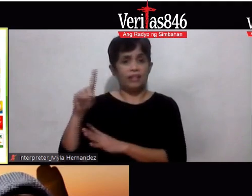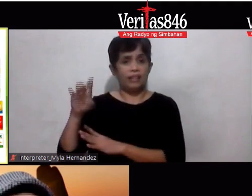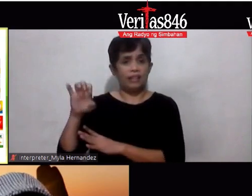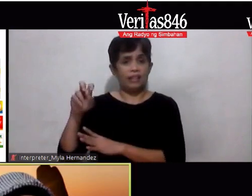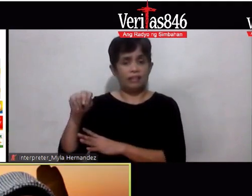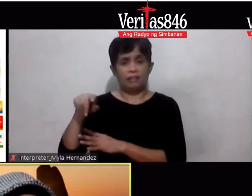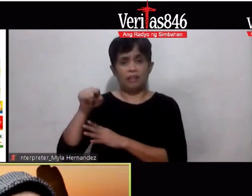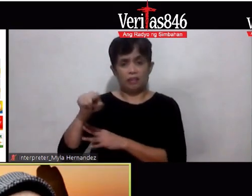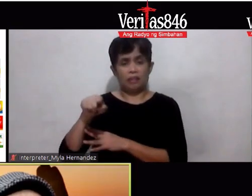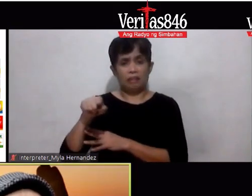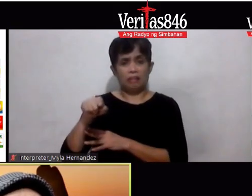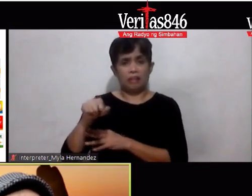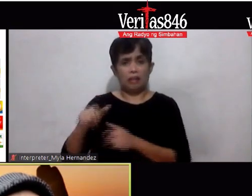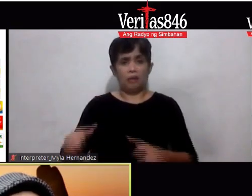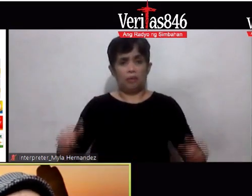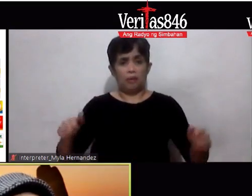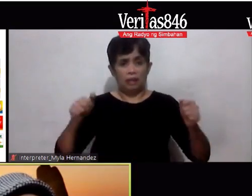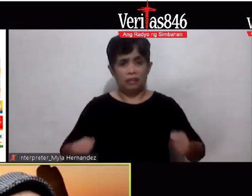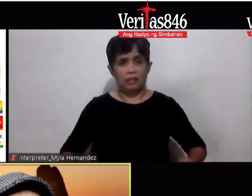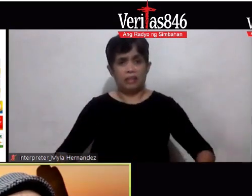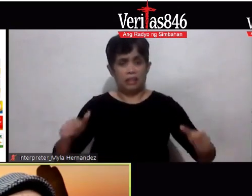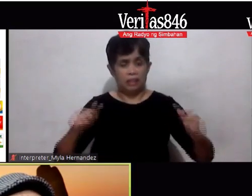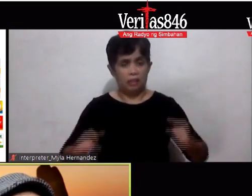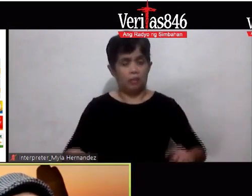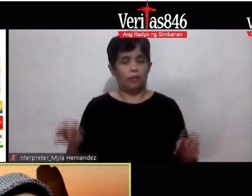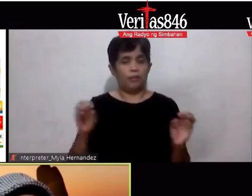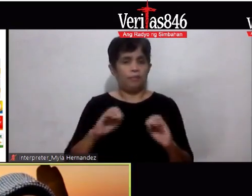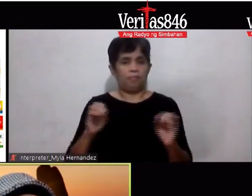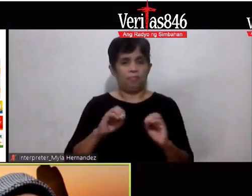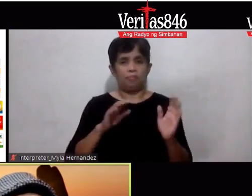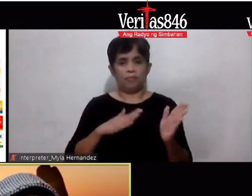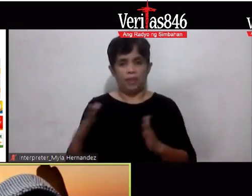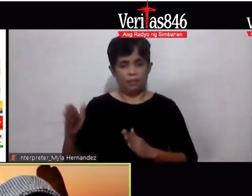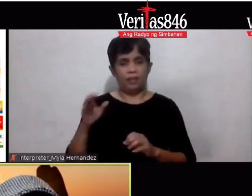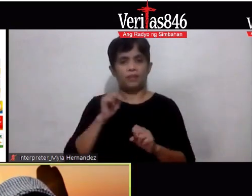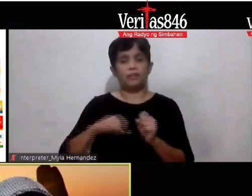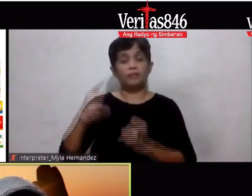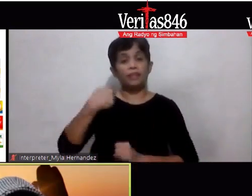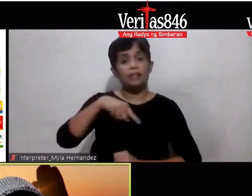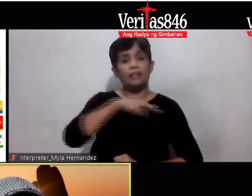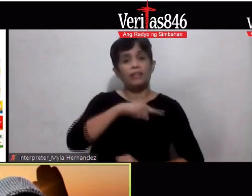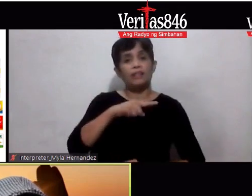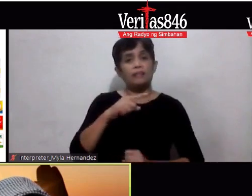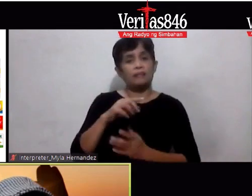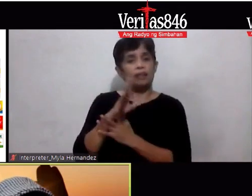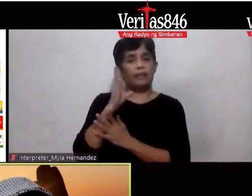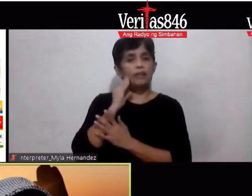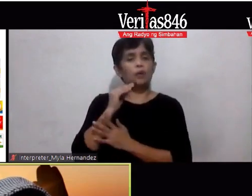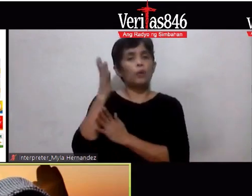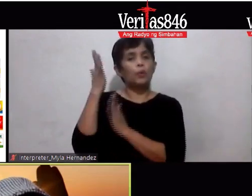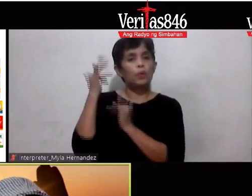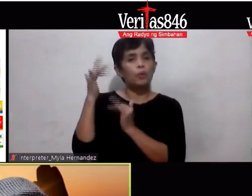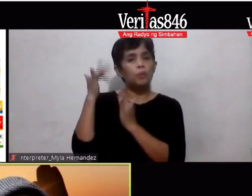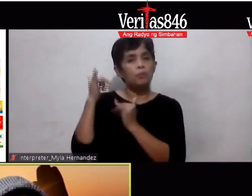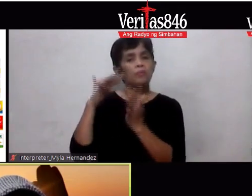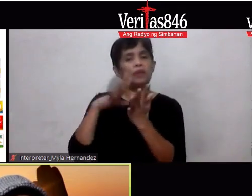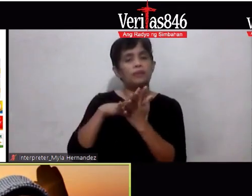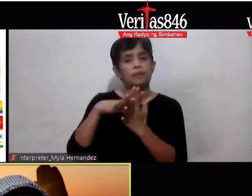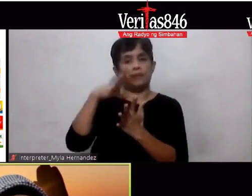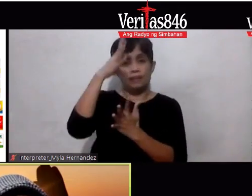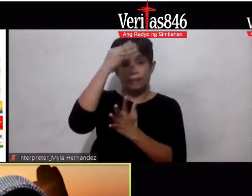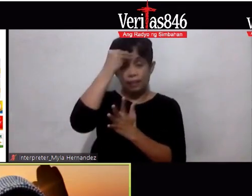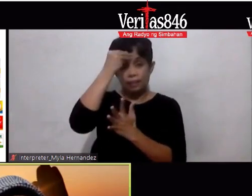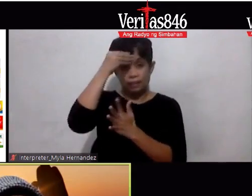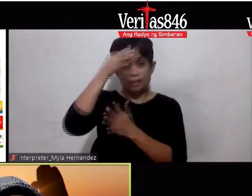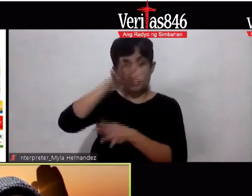Diba Walang nagpaplanong Magkaroon ng ganyan Diba ba Kaya lang sa ating mga naranasan Yun po Sana natutunan na talaga natin At doon